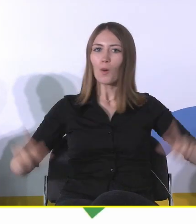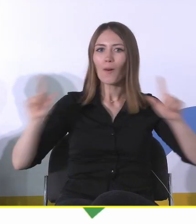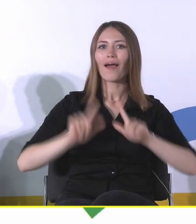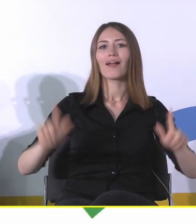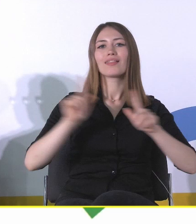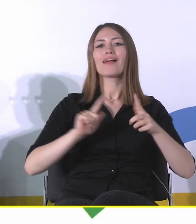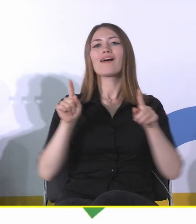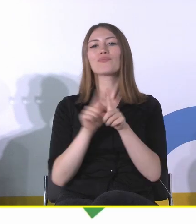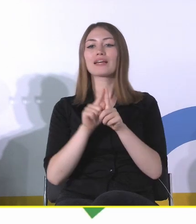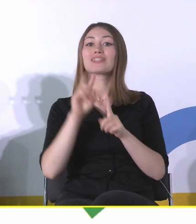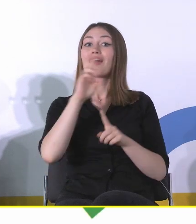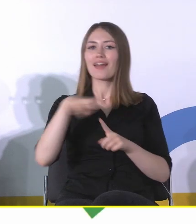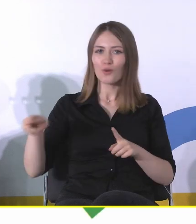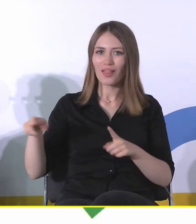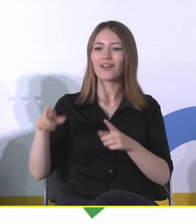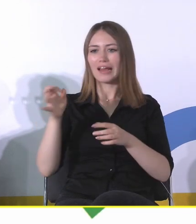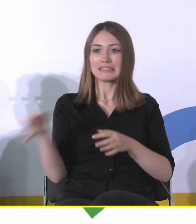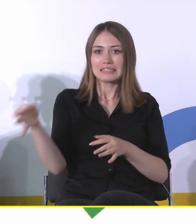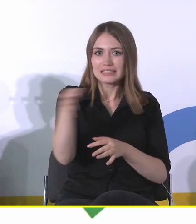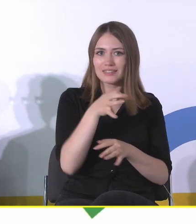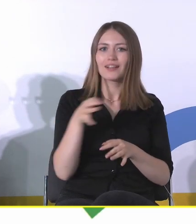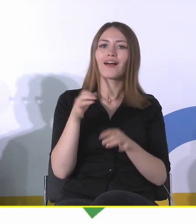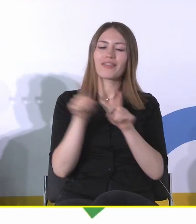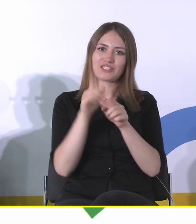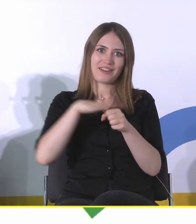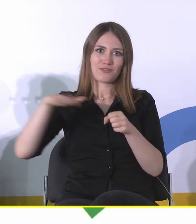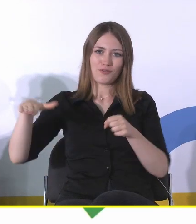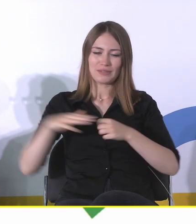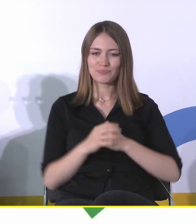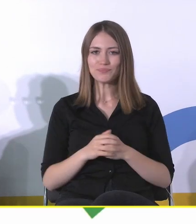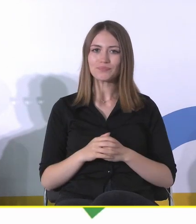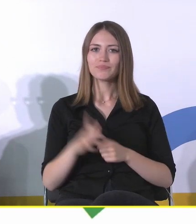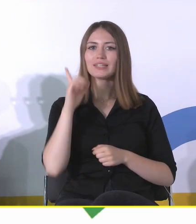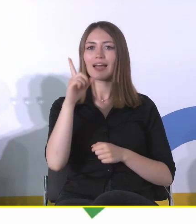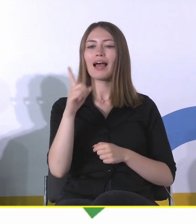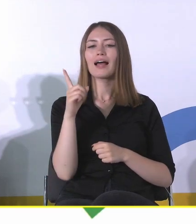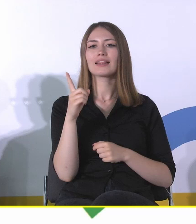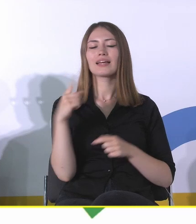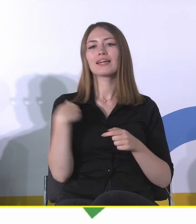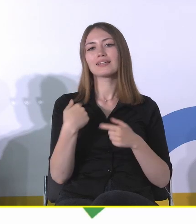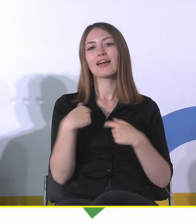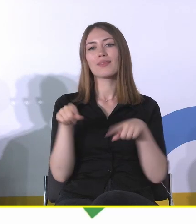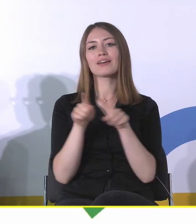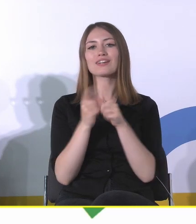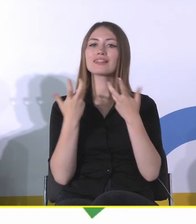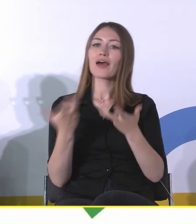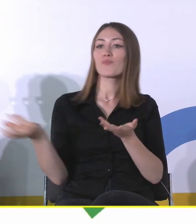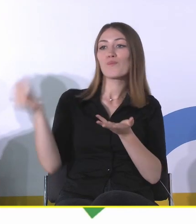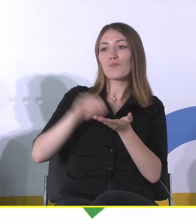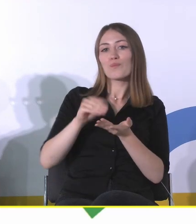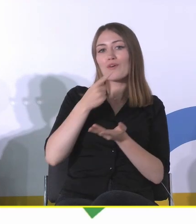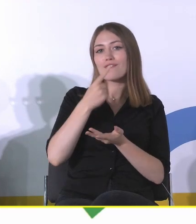regionalną i narodową, to tak na marginesie. Natomiast ja chciałam też powiedzieć, że oczywiście nie mamy tutaj